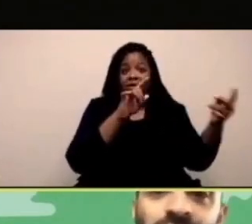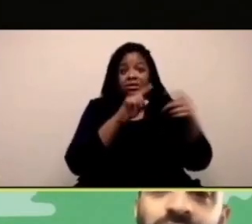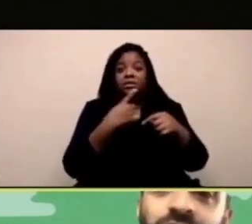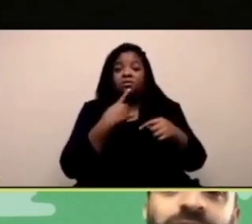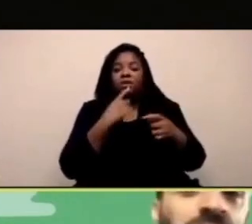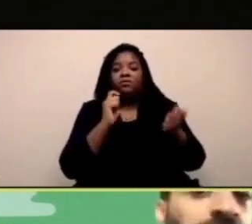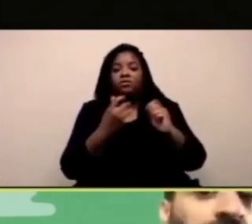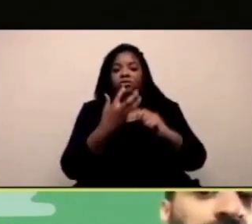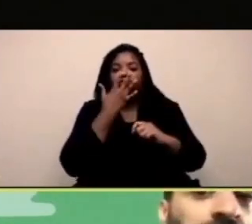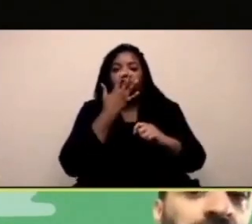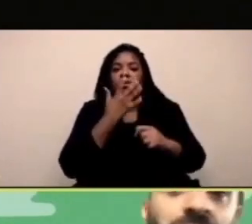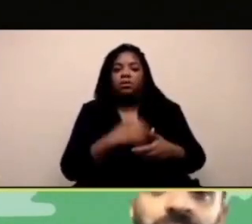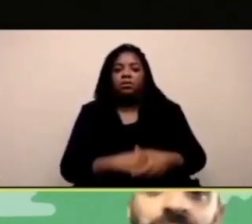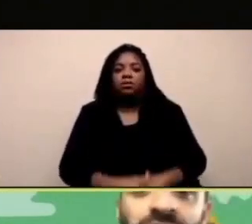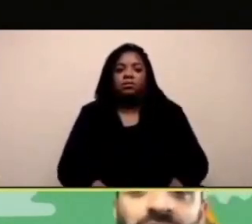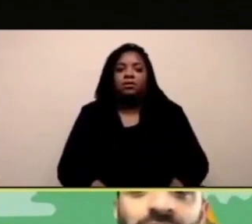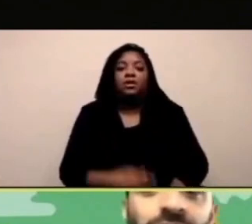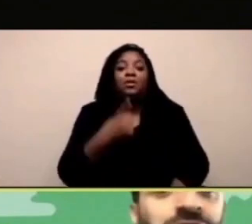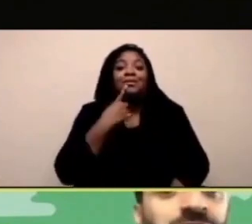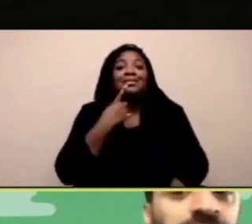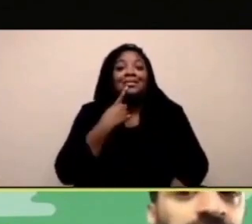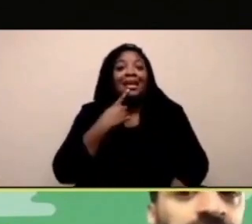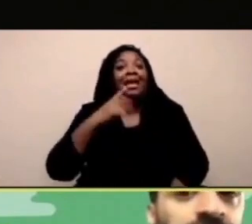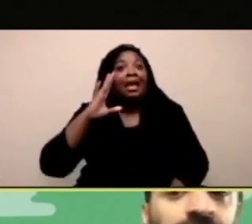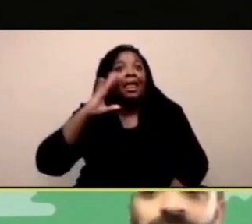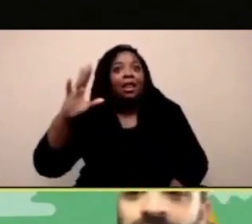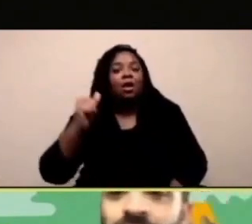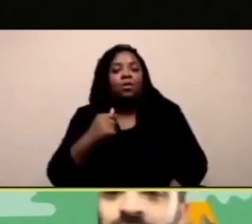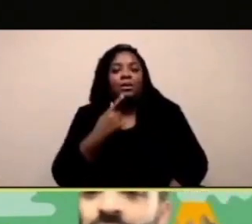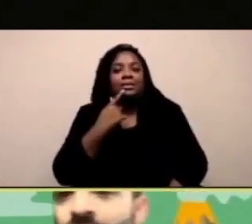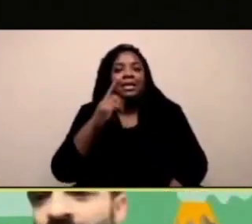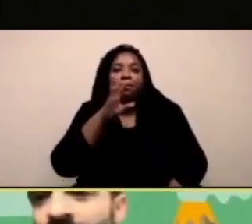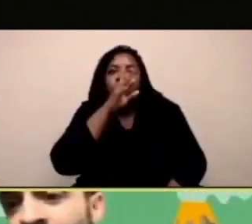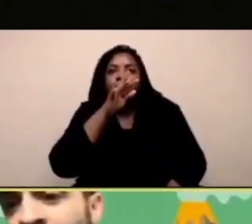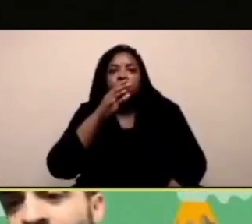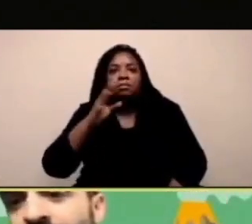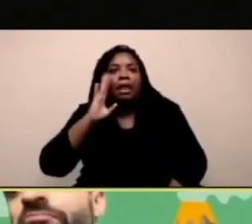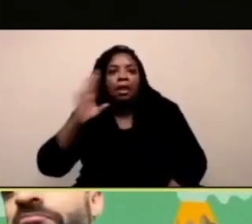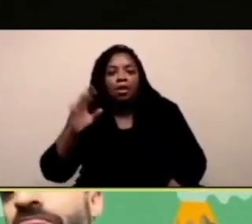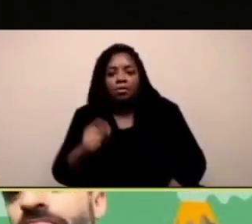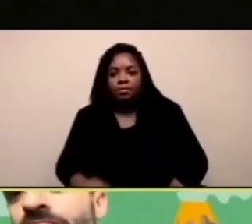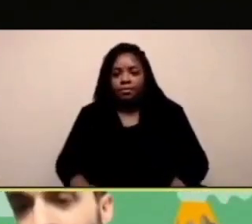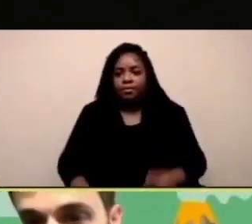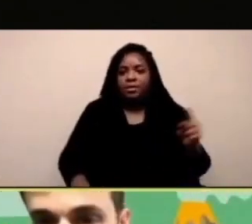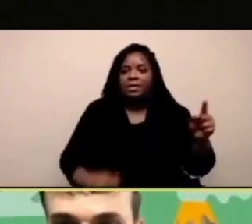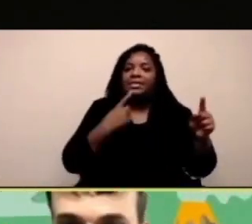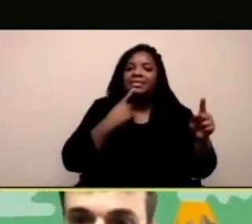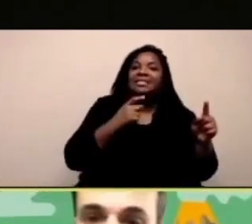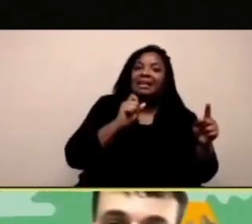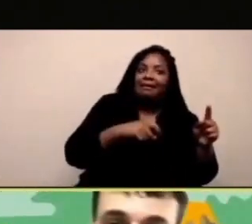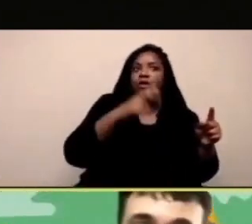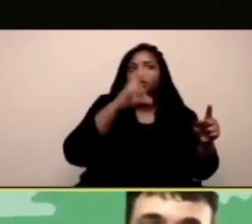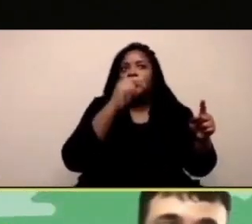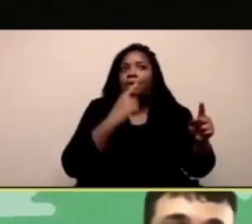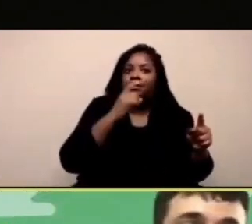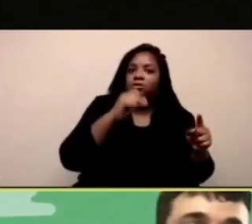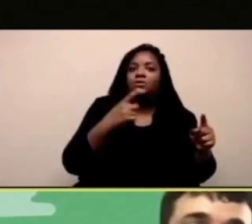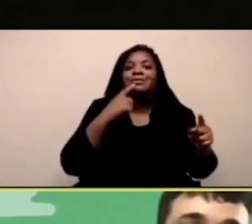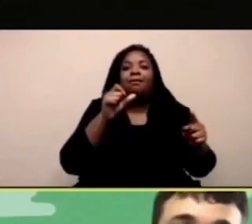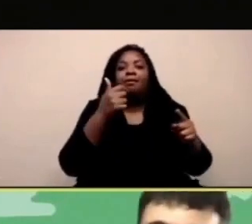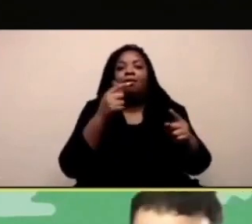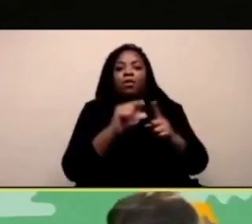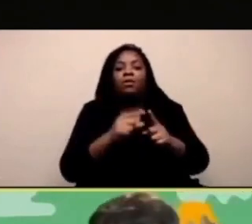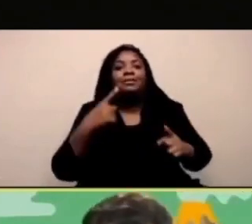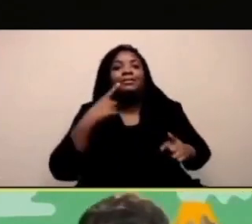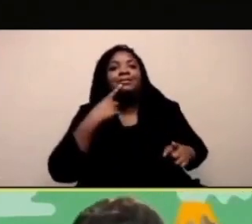che quando tocchi la bocca per esempio quando stai nelle spray di hello di ciao cambierà colore